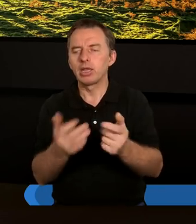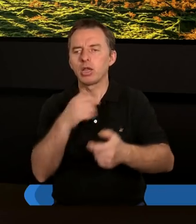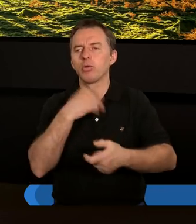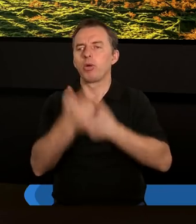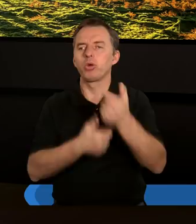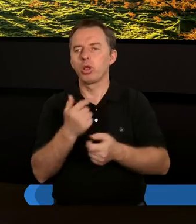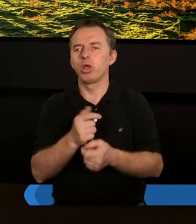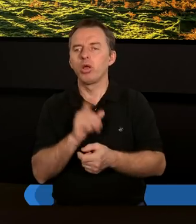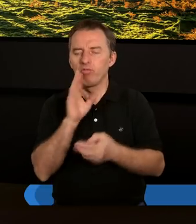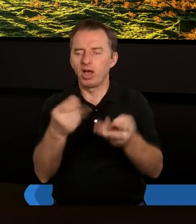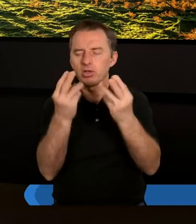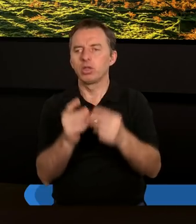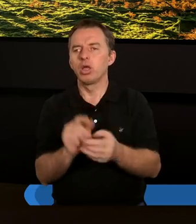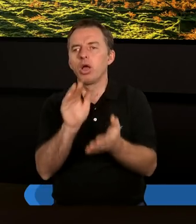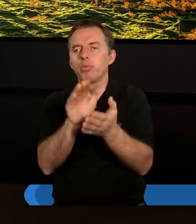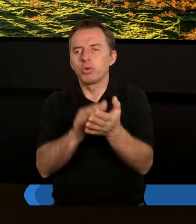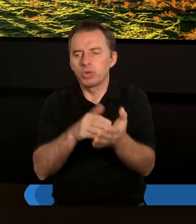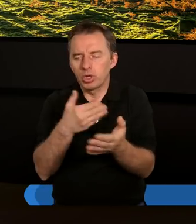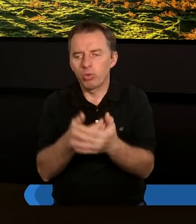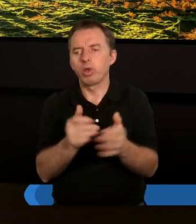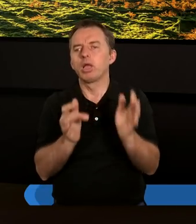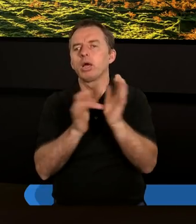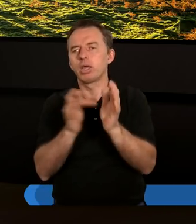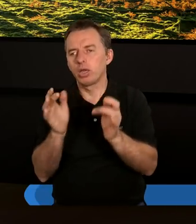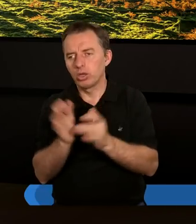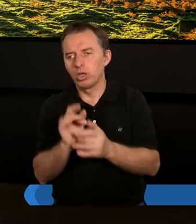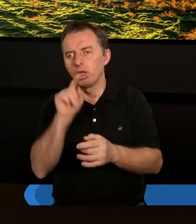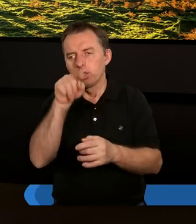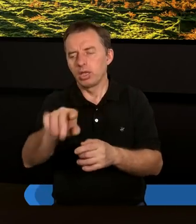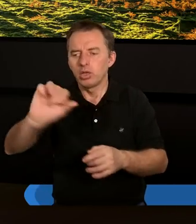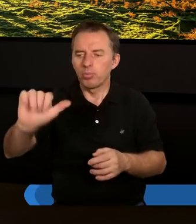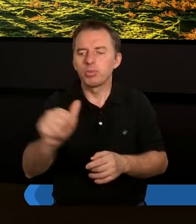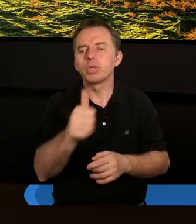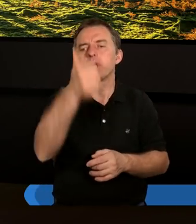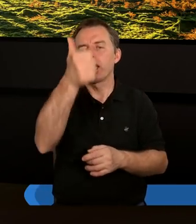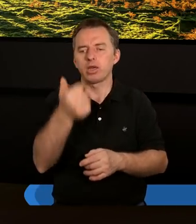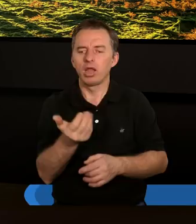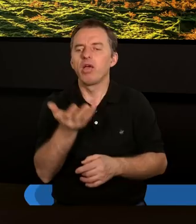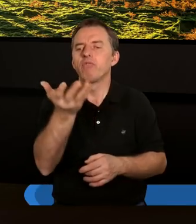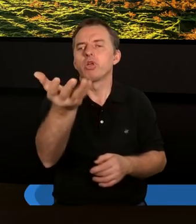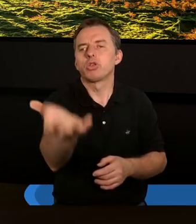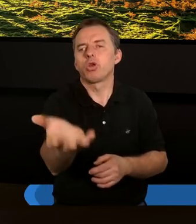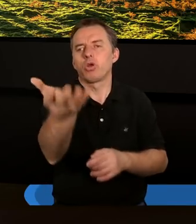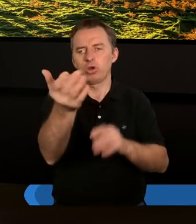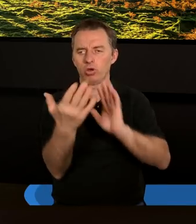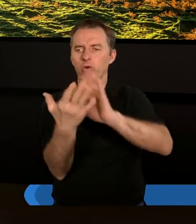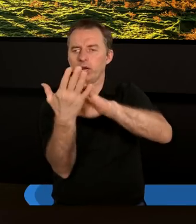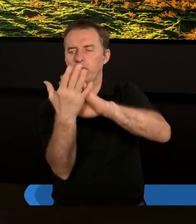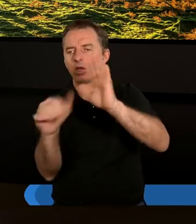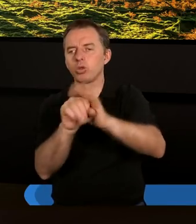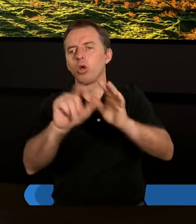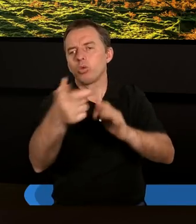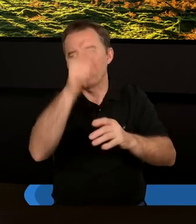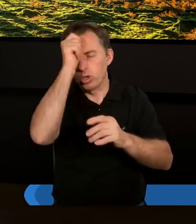dotknąłeś, dlatego, że rzeczywiście przykład Chrystusa to jest przykład tego, który pierwszy wyciąga rękę. I